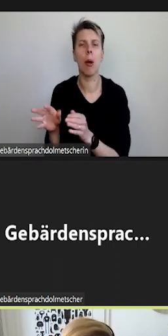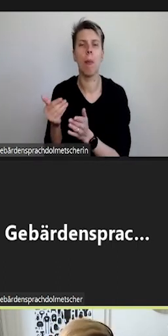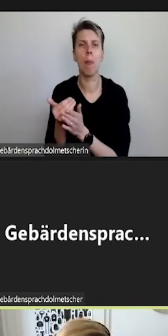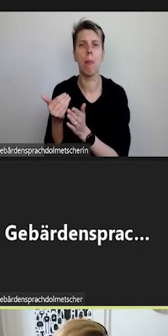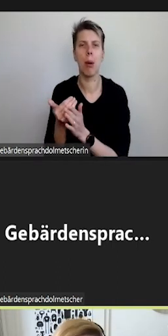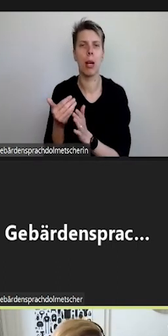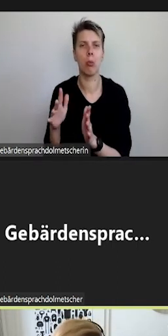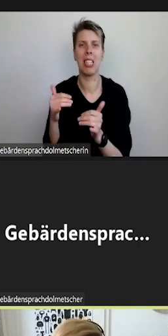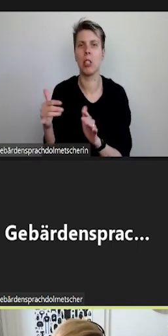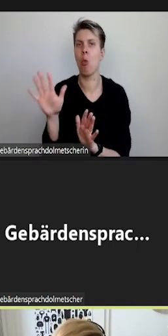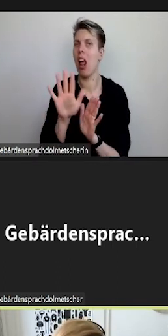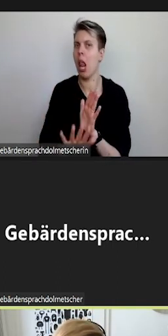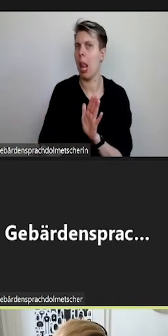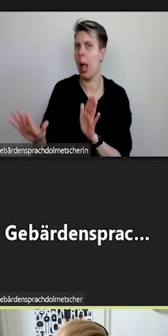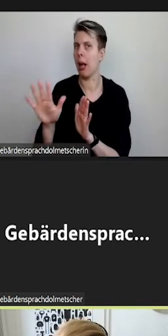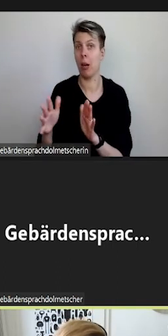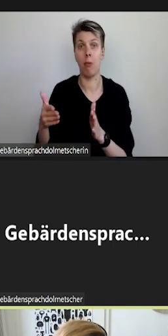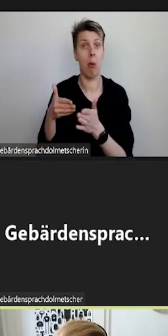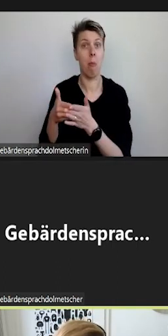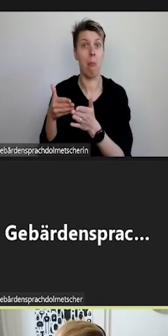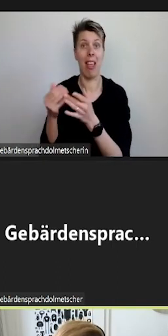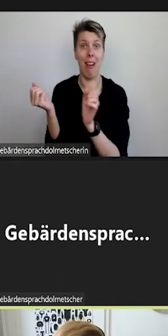noch nicht völlig barrierefrei ist.